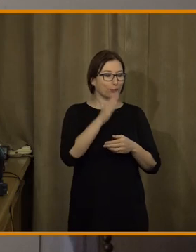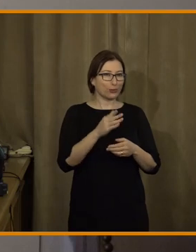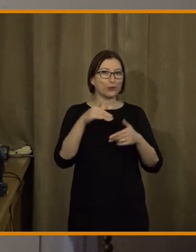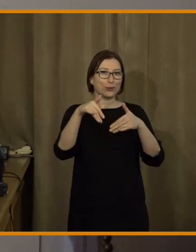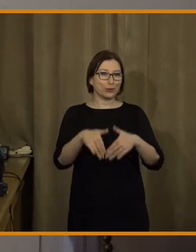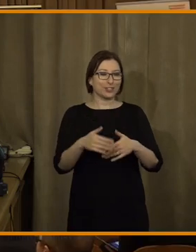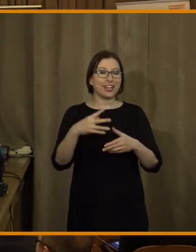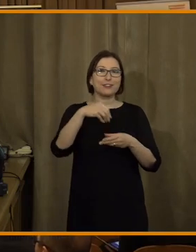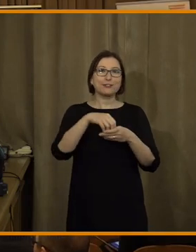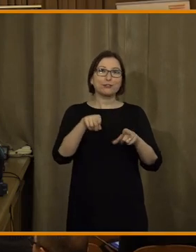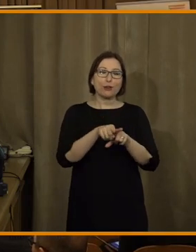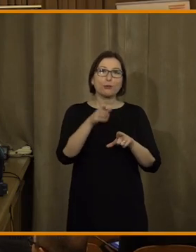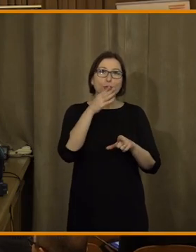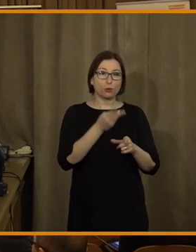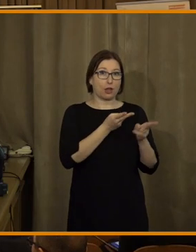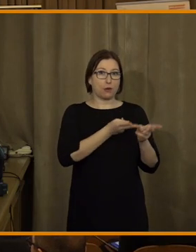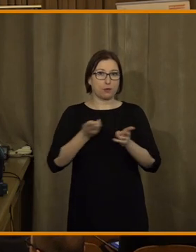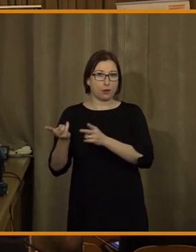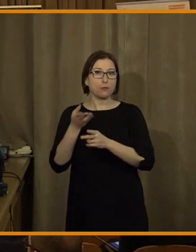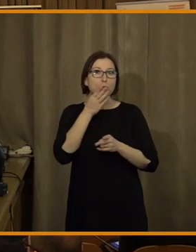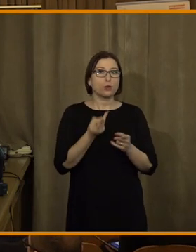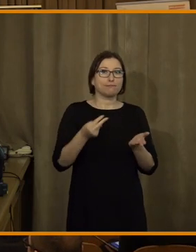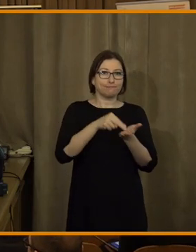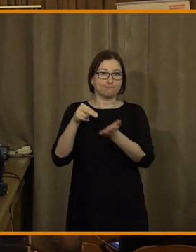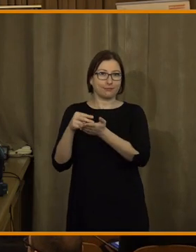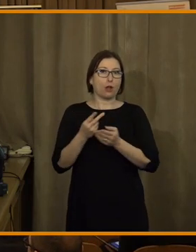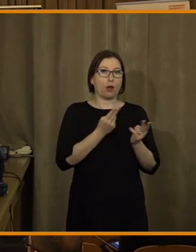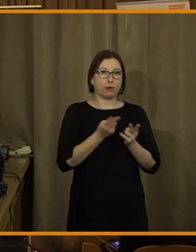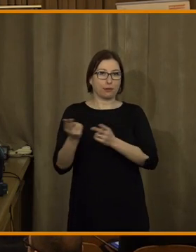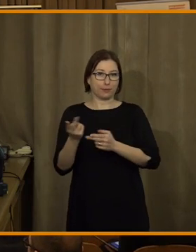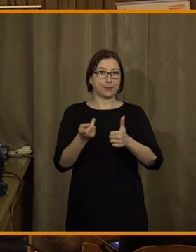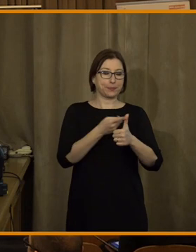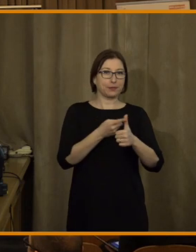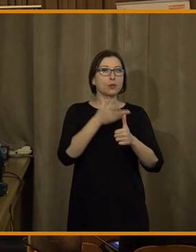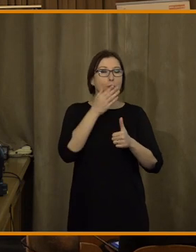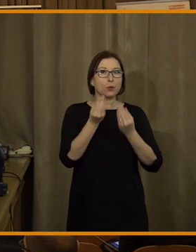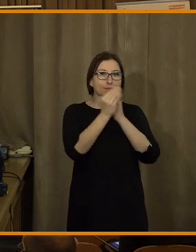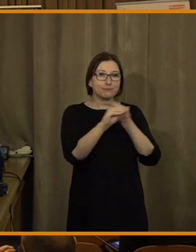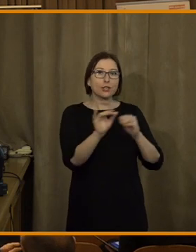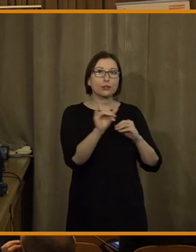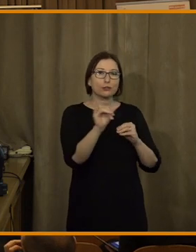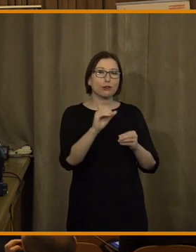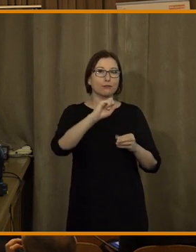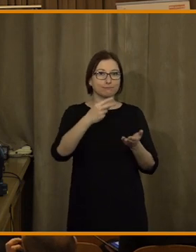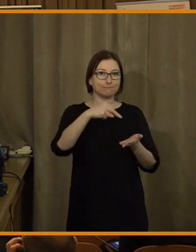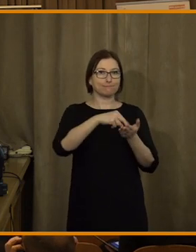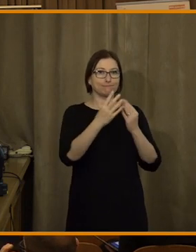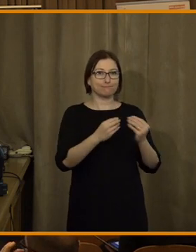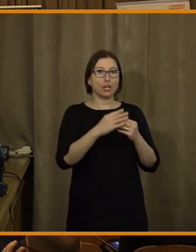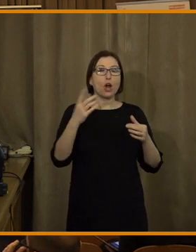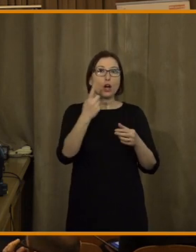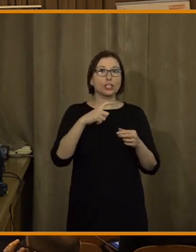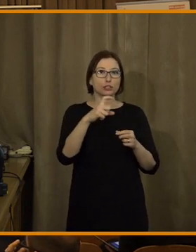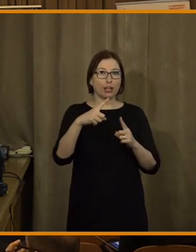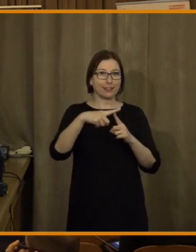panelistky. Vezmu to v tom pořadí, v jakém budou vystupovat. Nejprve přivítáme a poslechneme si prezentaci z